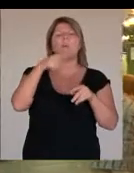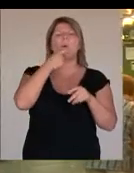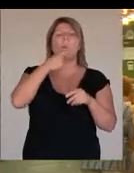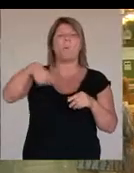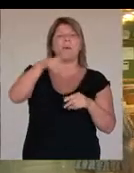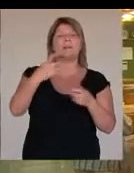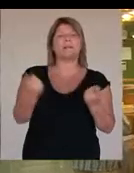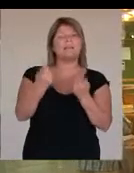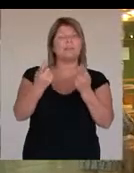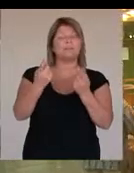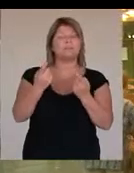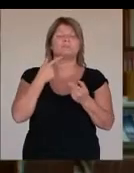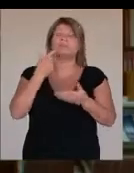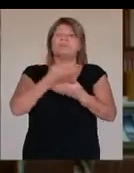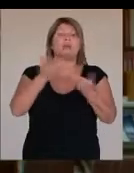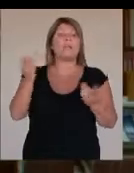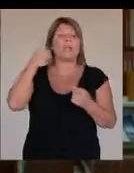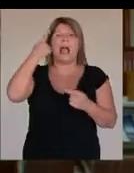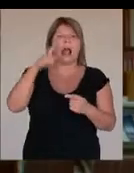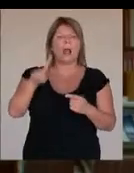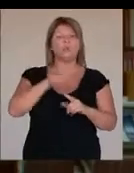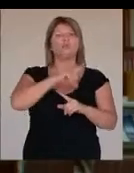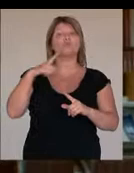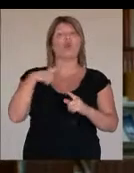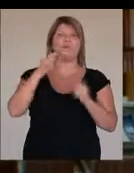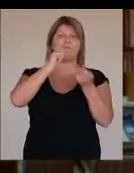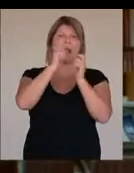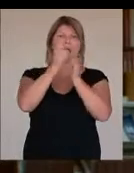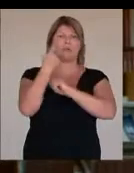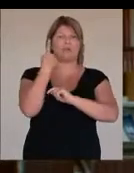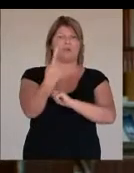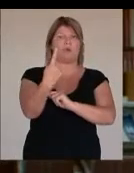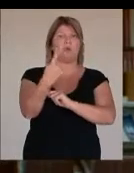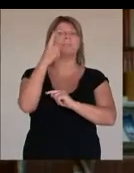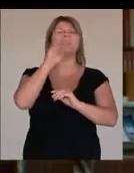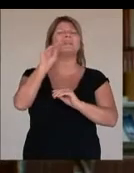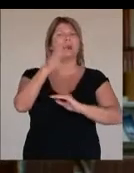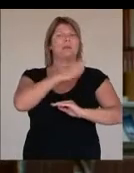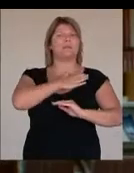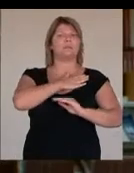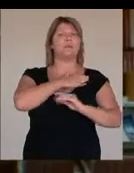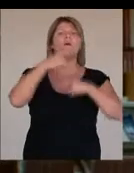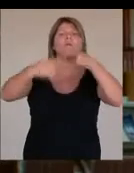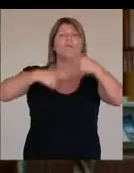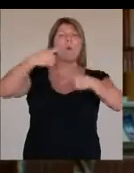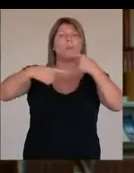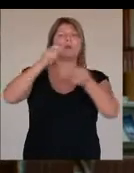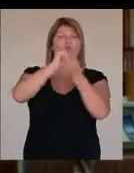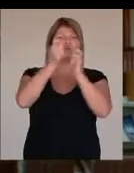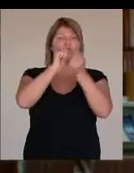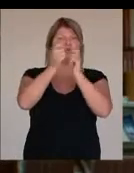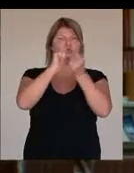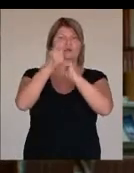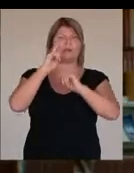kihívásainak. Semmi sem állandó, csak a változás maga. És ez azt jelenti számunkra, hogy nekünk folyamatosan